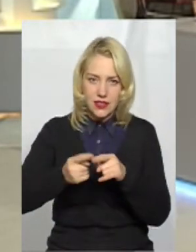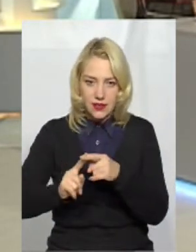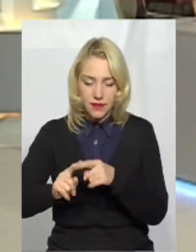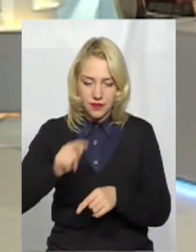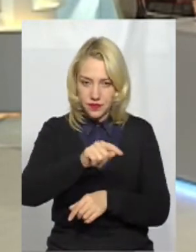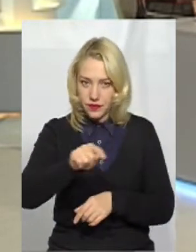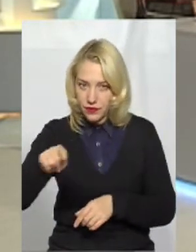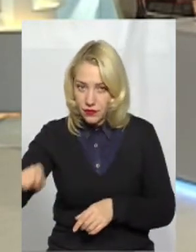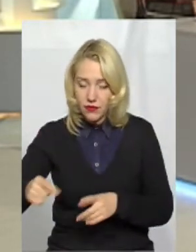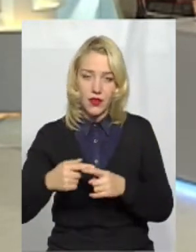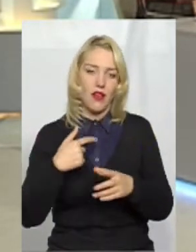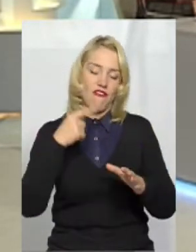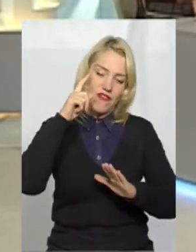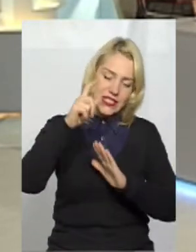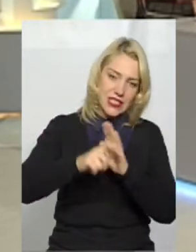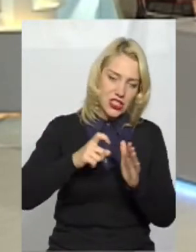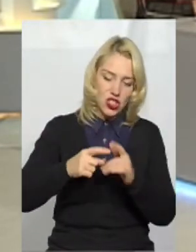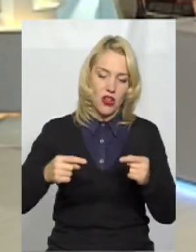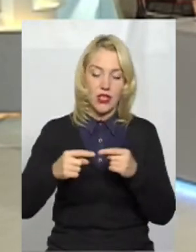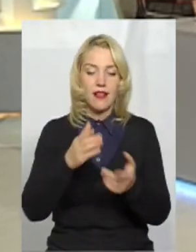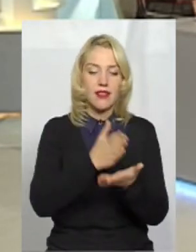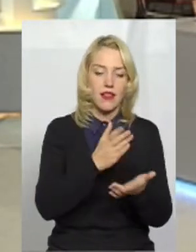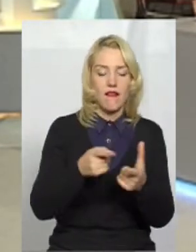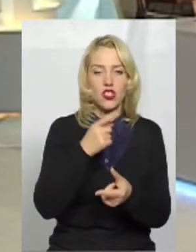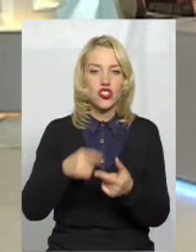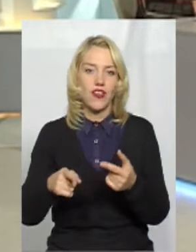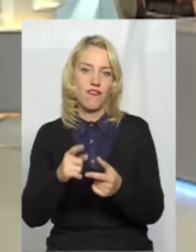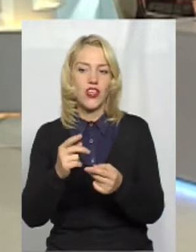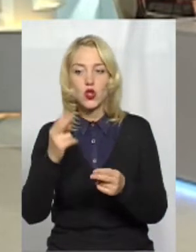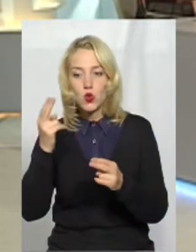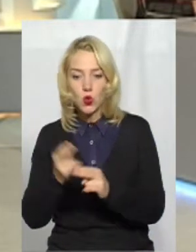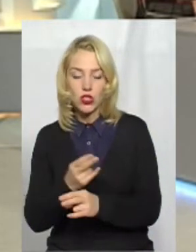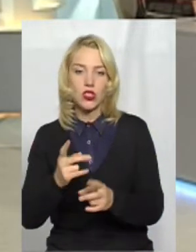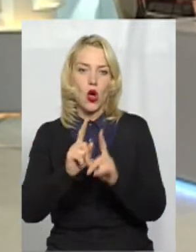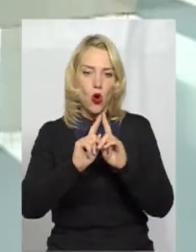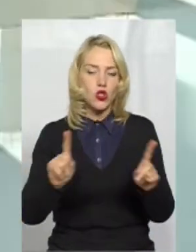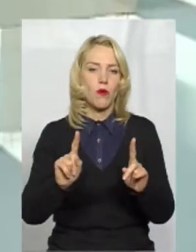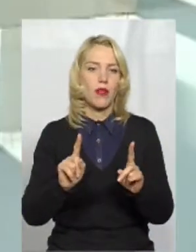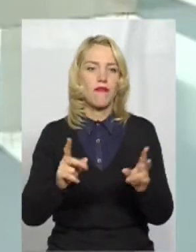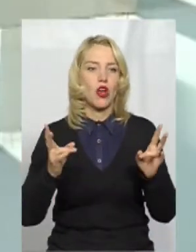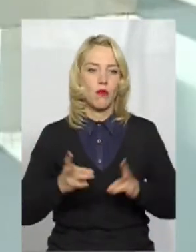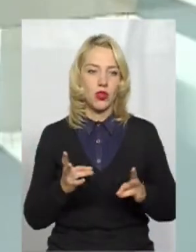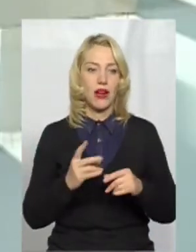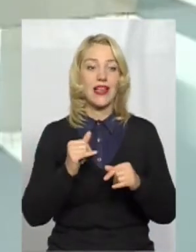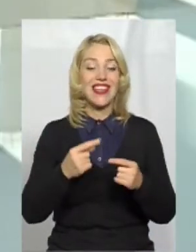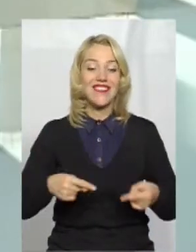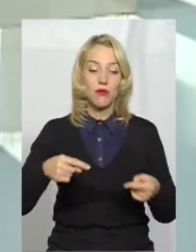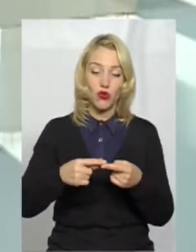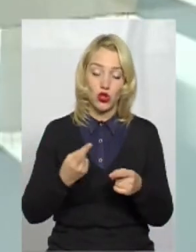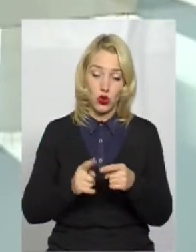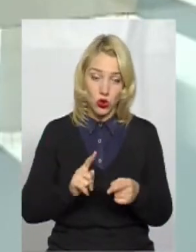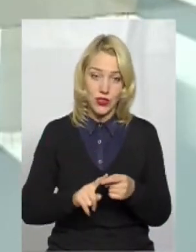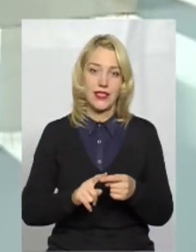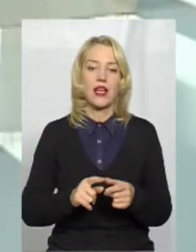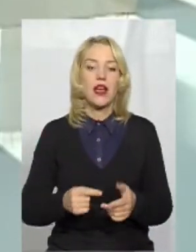фахівці центру визначають наявність чи відсутність особливих освітніх потреб. І вже відповідно того визначається, який об